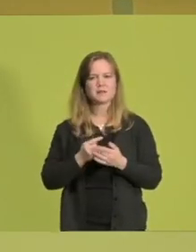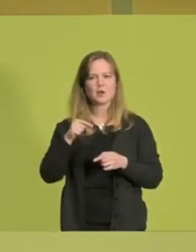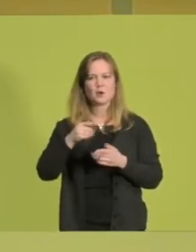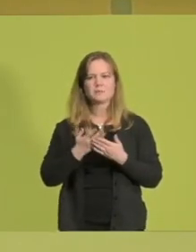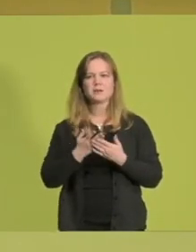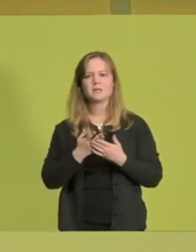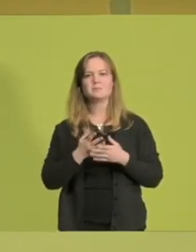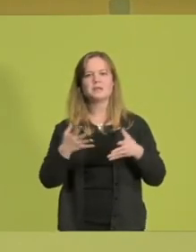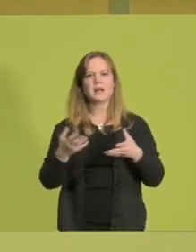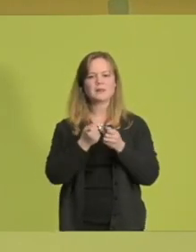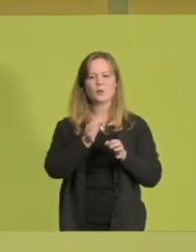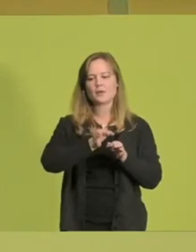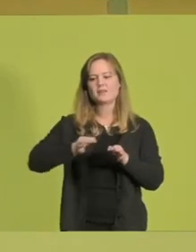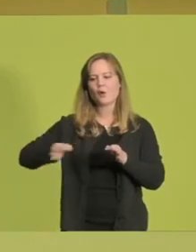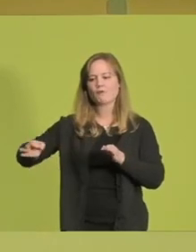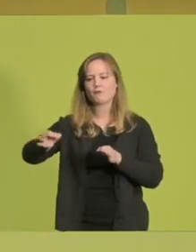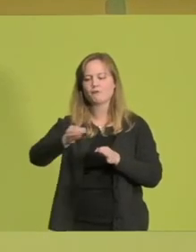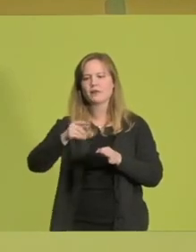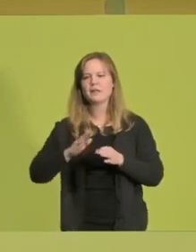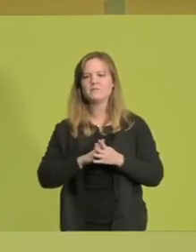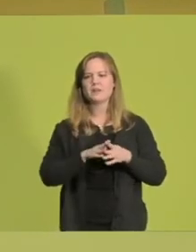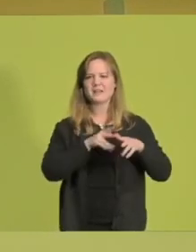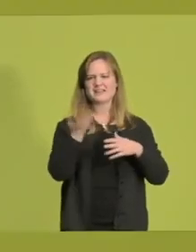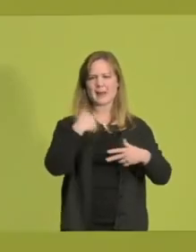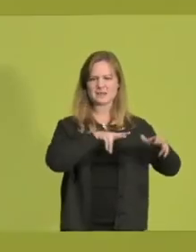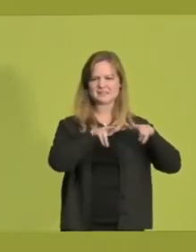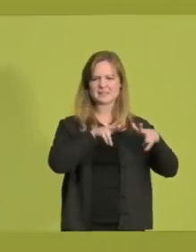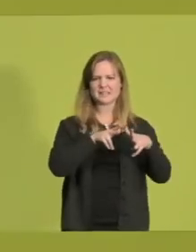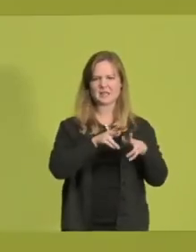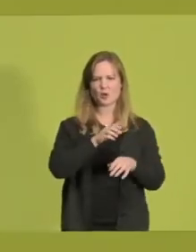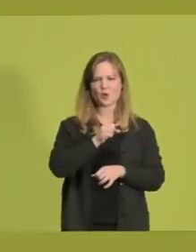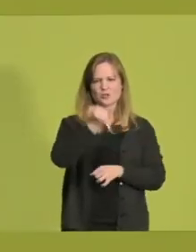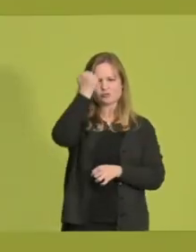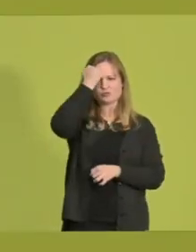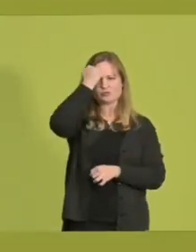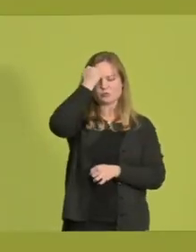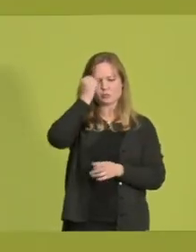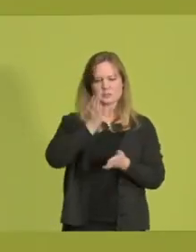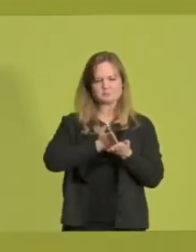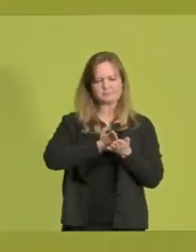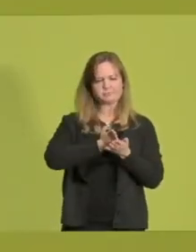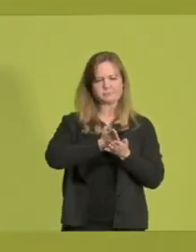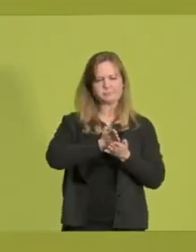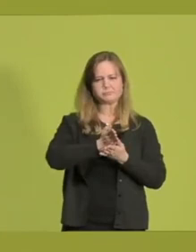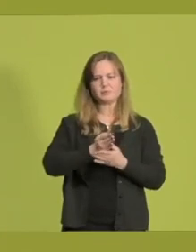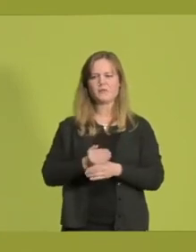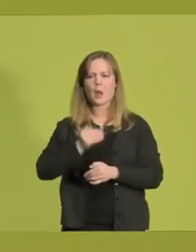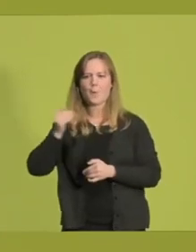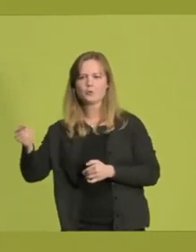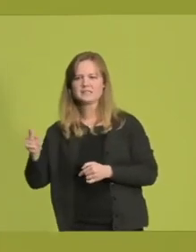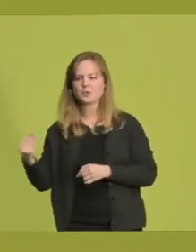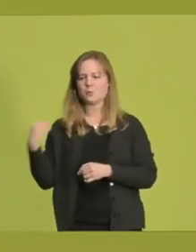Rettung der Garzweiler Dörfer sein könnten, wenn die Regierung nicht schoisch darauf beharrt, dass alles, was die Opposition sagt, sowieso